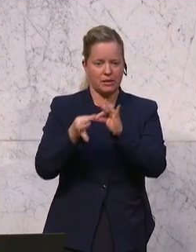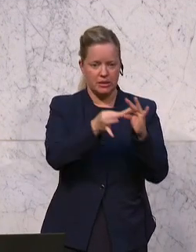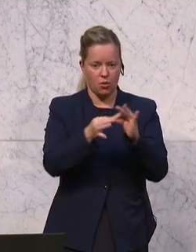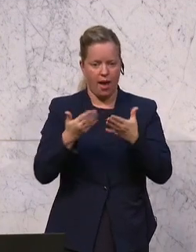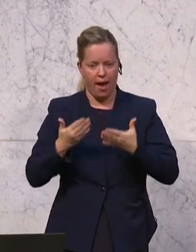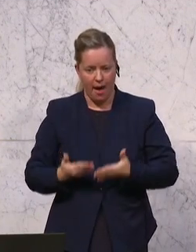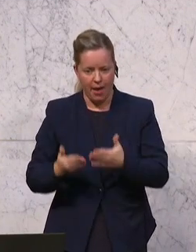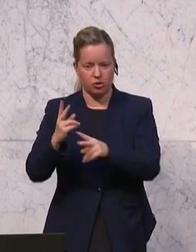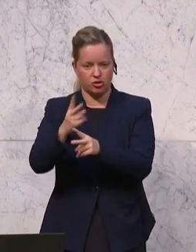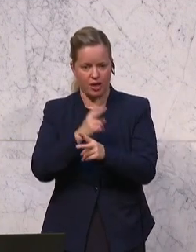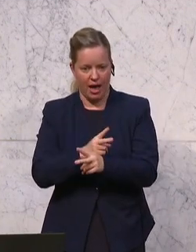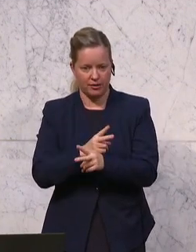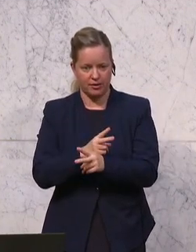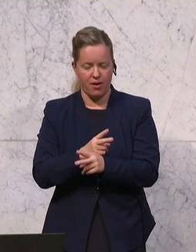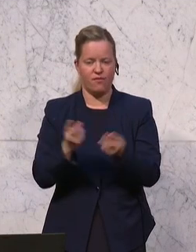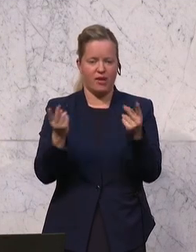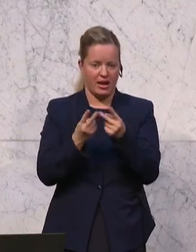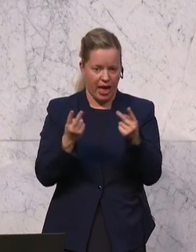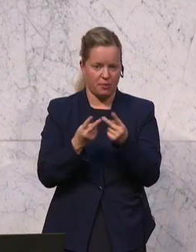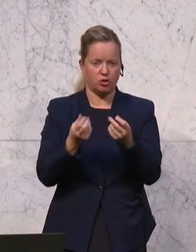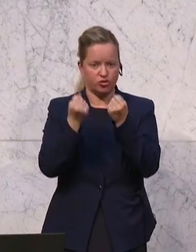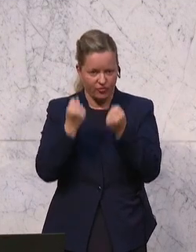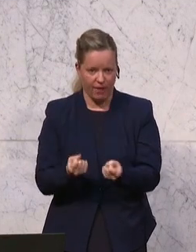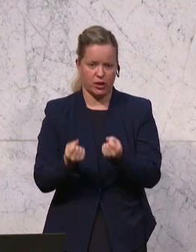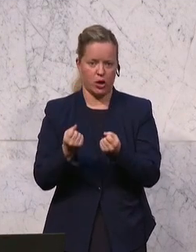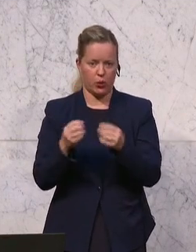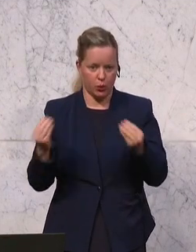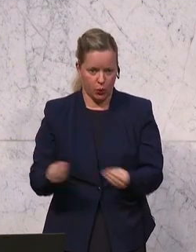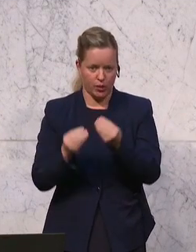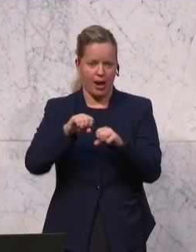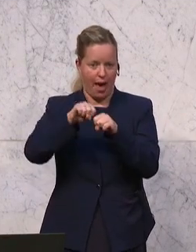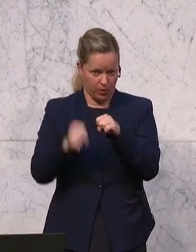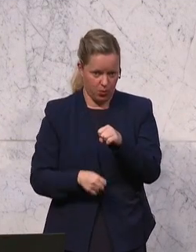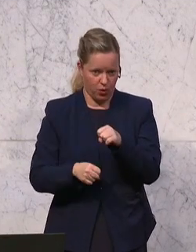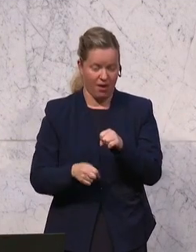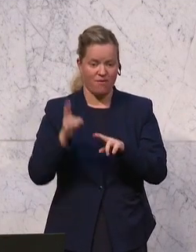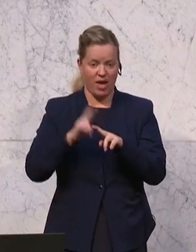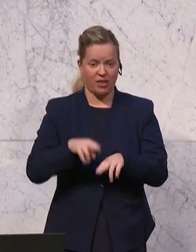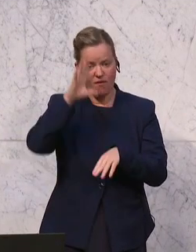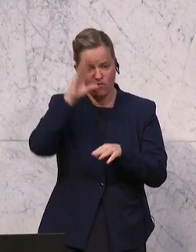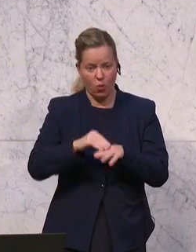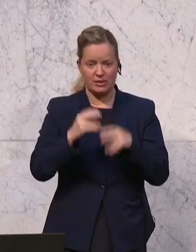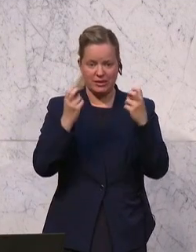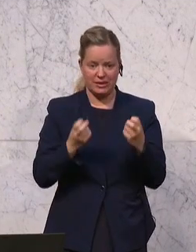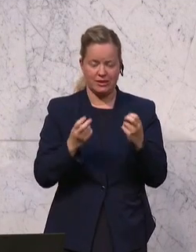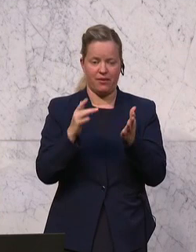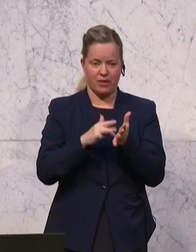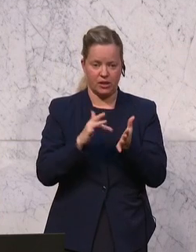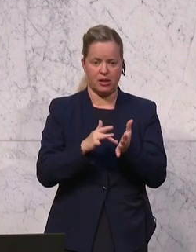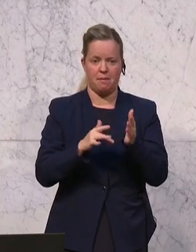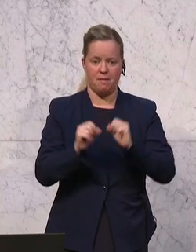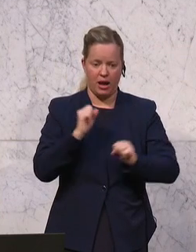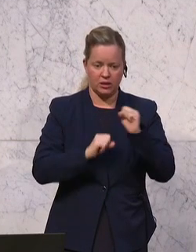Heimatstaat aus vergleichbaren, schwerwiegenden Gründen abgebrochen sind, wenn sie ihren Wohnsitzmangels eines solchen, ihrem